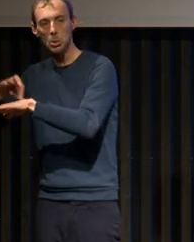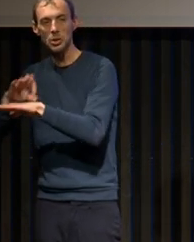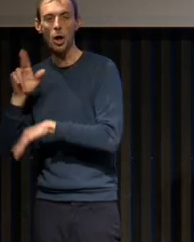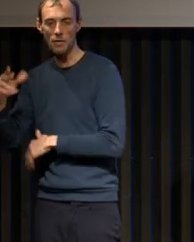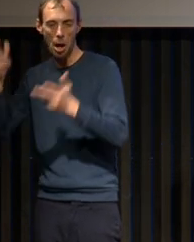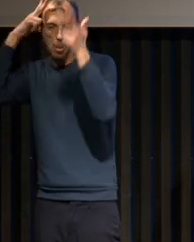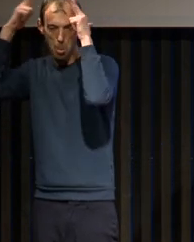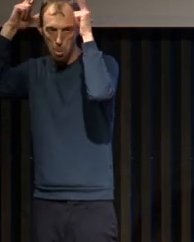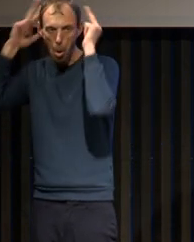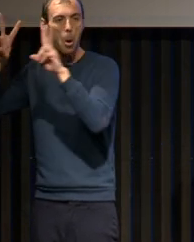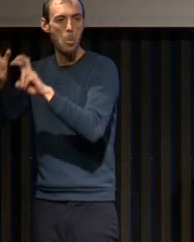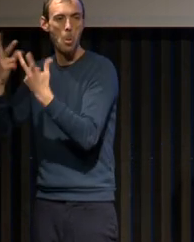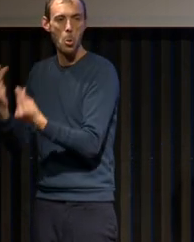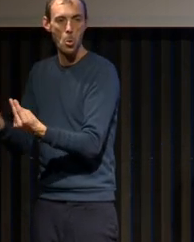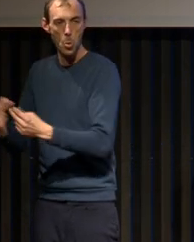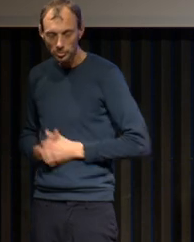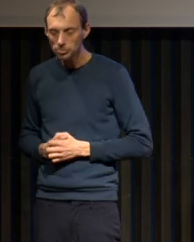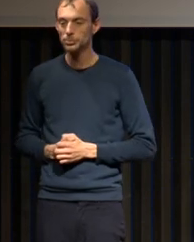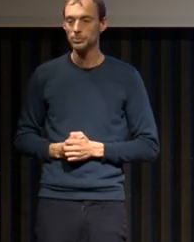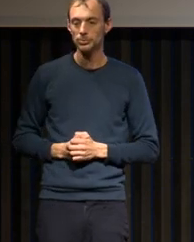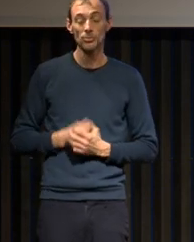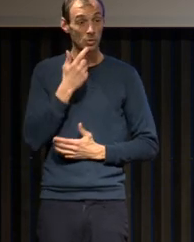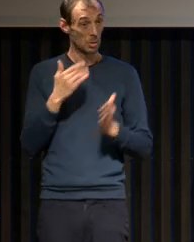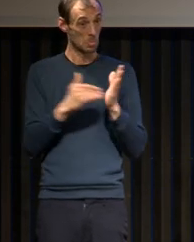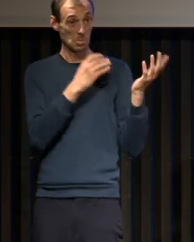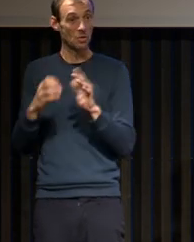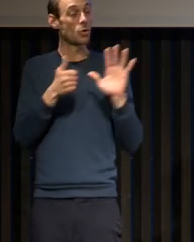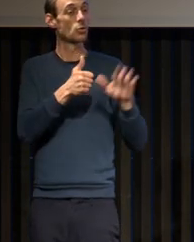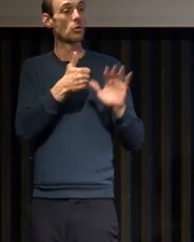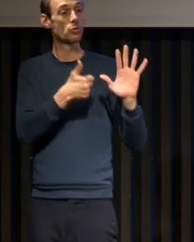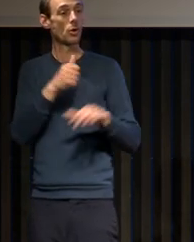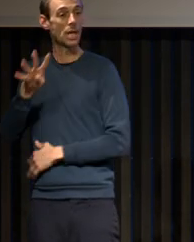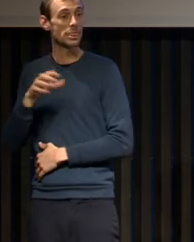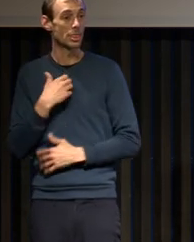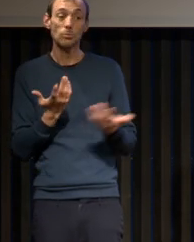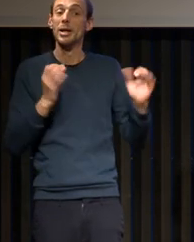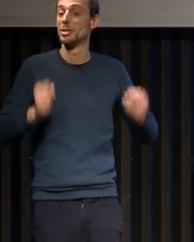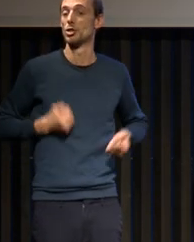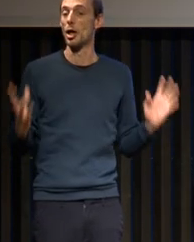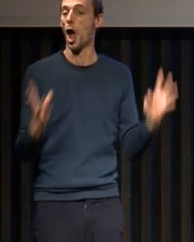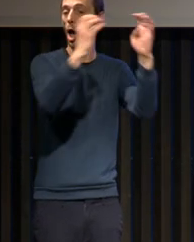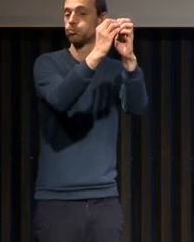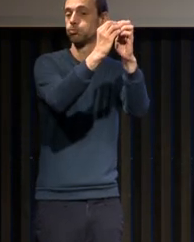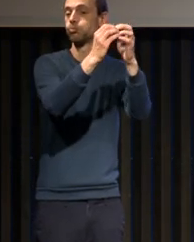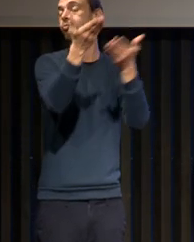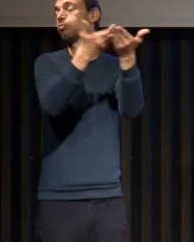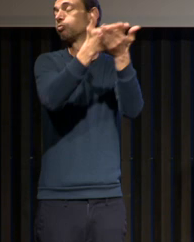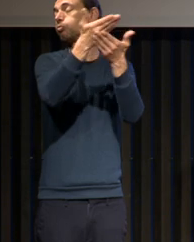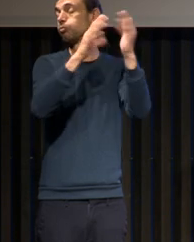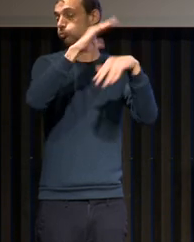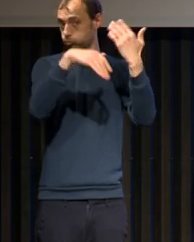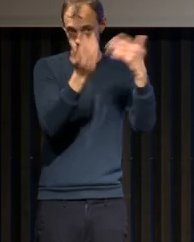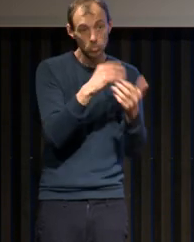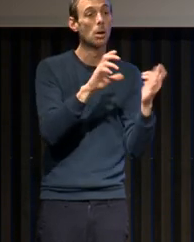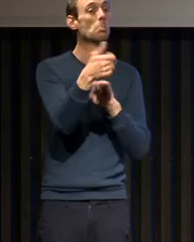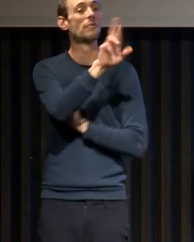Et, 1964, il est dans sa station Ski avec ses autres collègues. Il a l'intuition, il revient à Marseille, et là, il va faire une